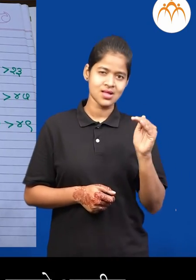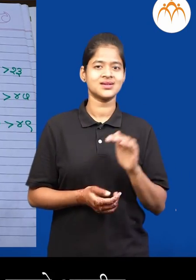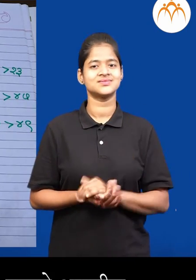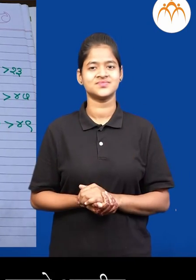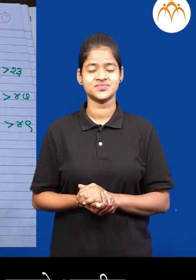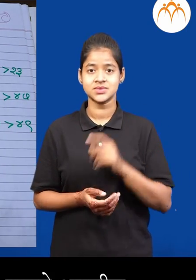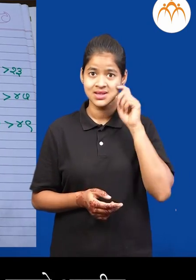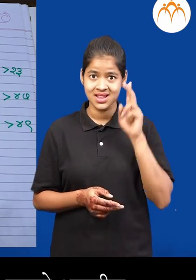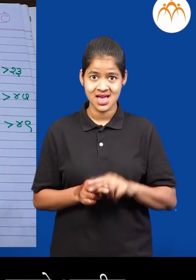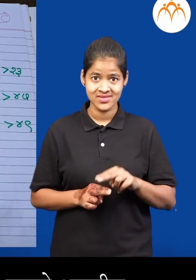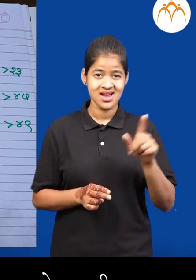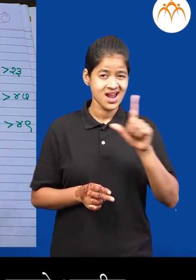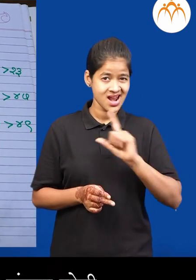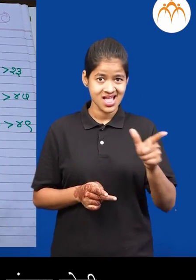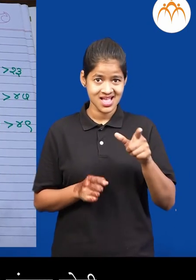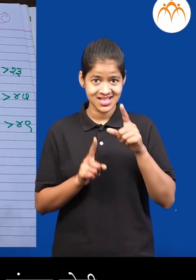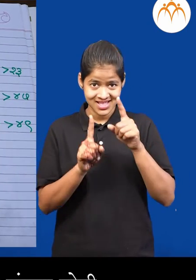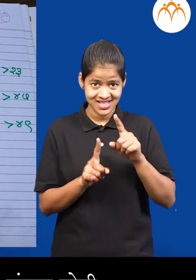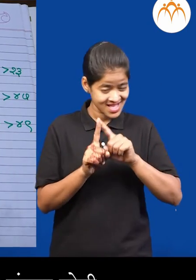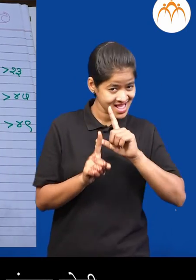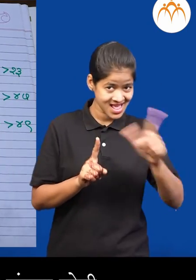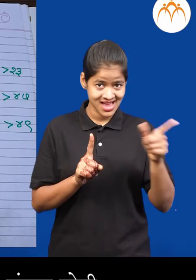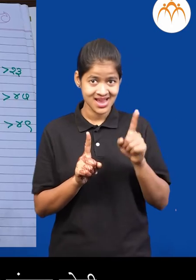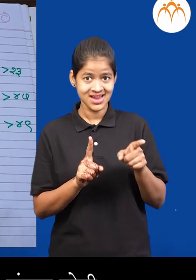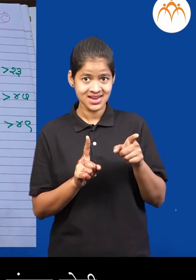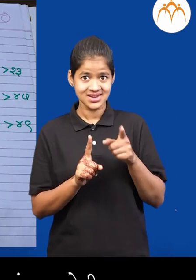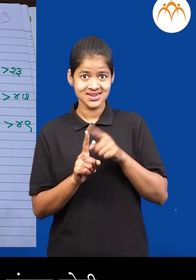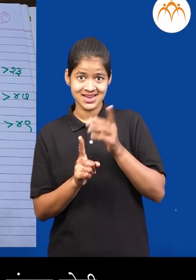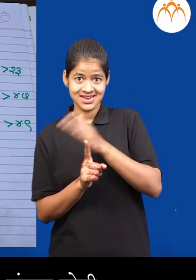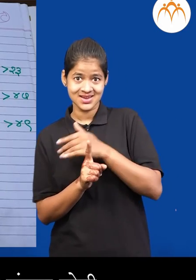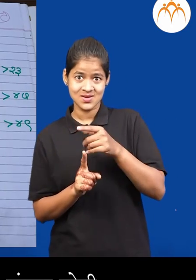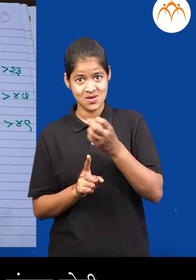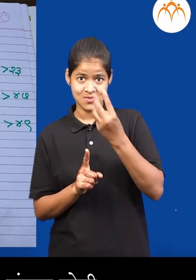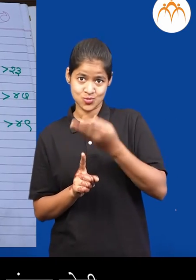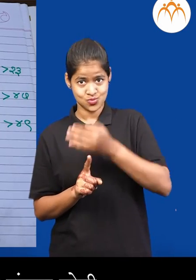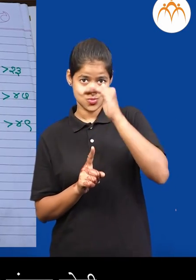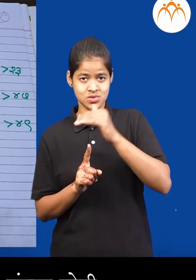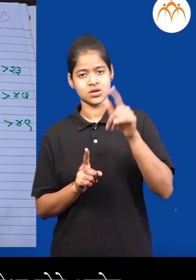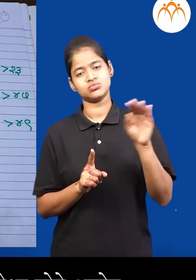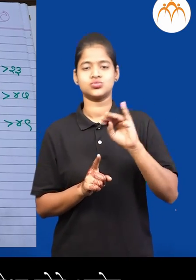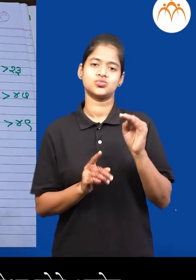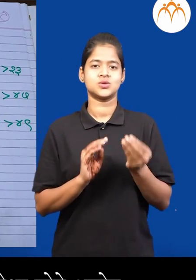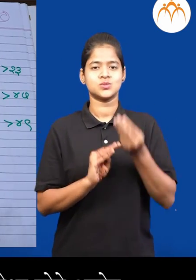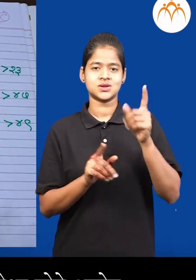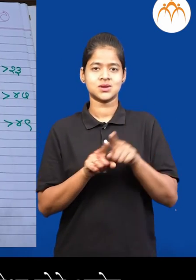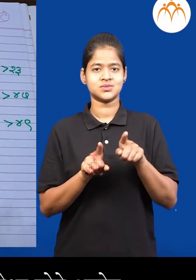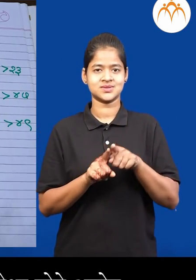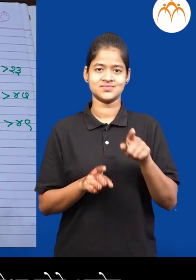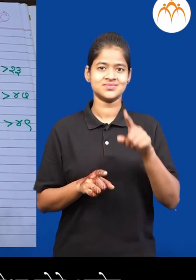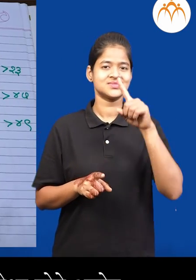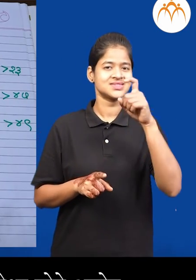संखेचे दशक अंक सार्खे अस्तिल तर्मक जा संखेचा एक अक मोठा ती संख्या मोठी उदाहरणार्थ,